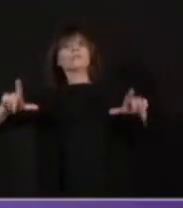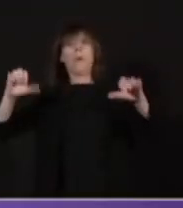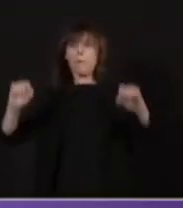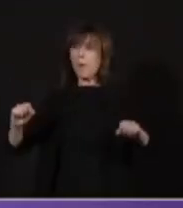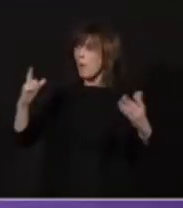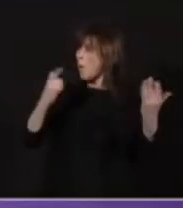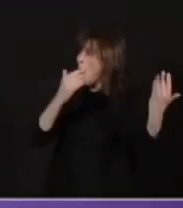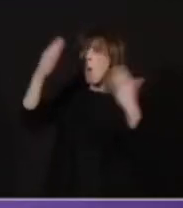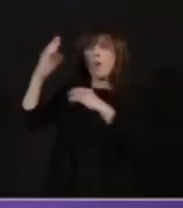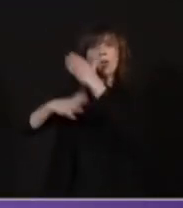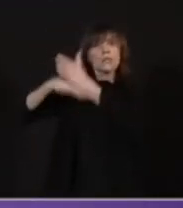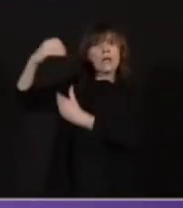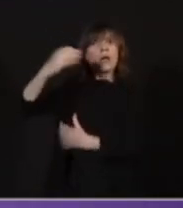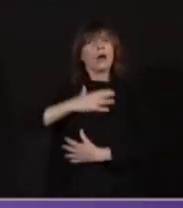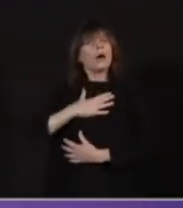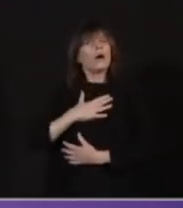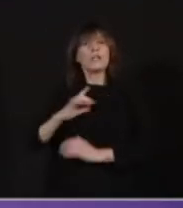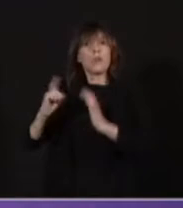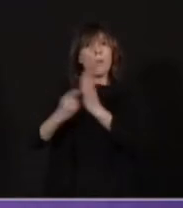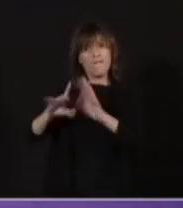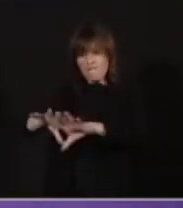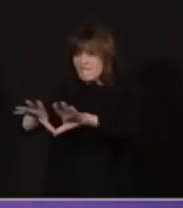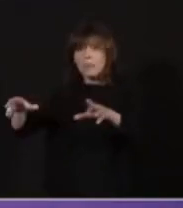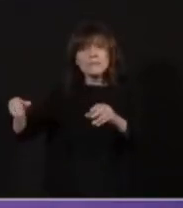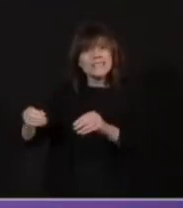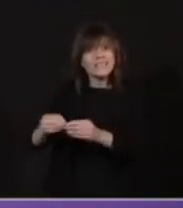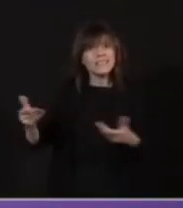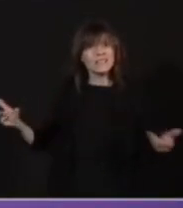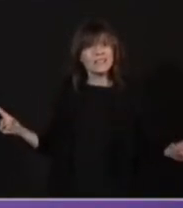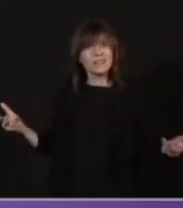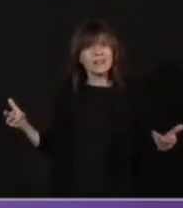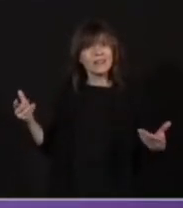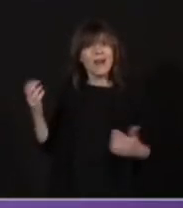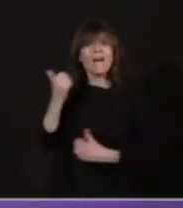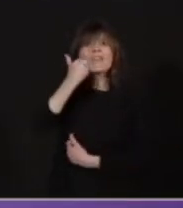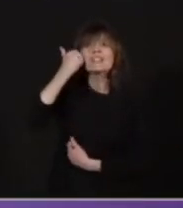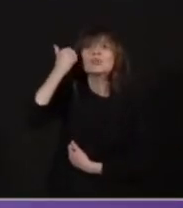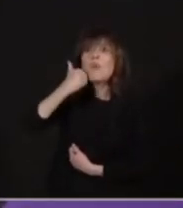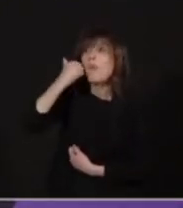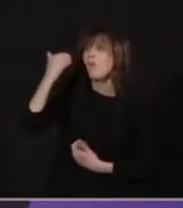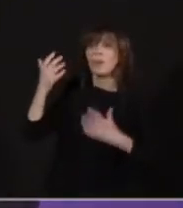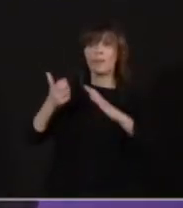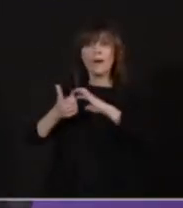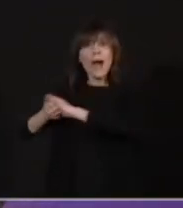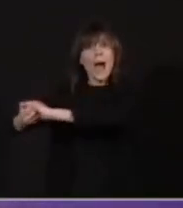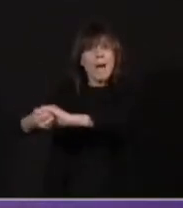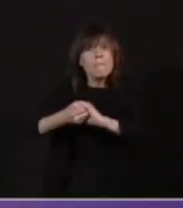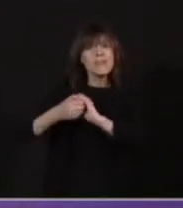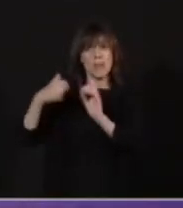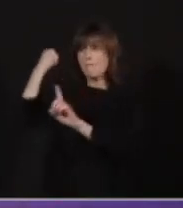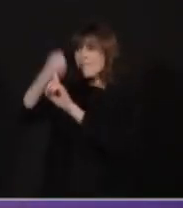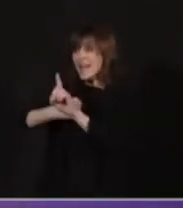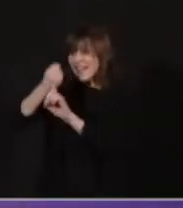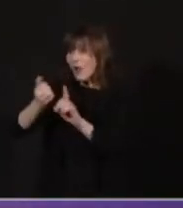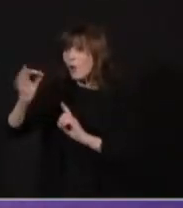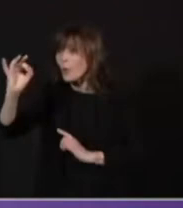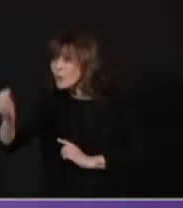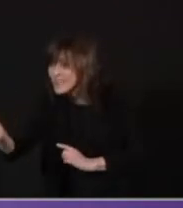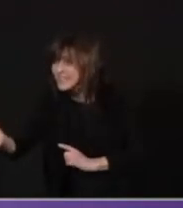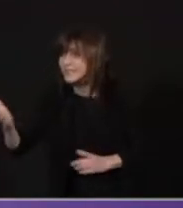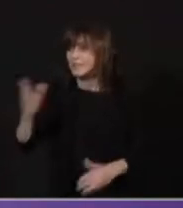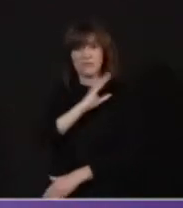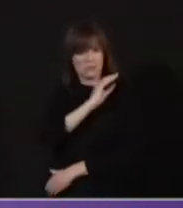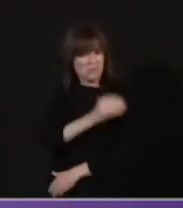du travail. On a le droit d'avoir une vie familiale, d'avoir une vie affective, d'avoir une vie amicale, militante, sportive,